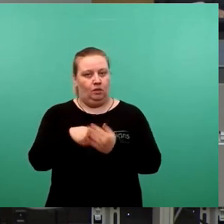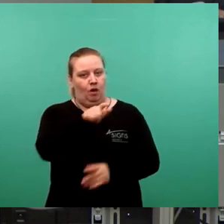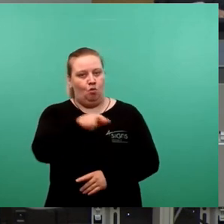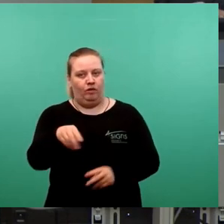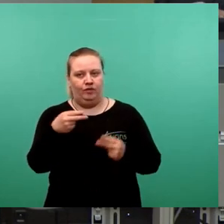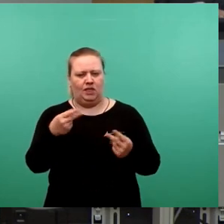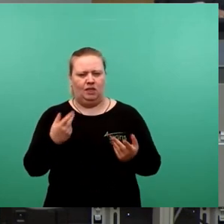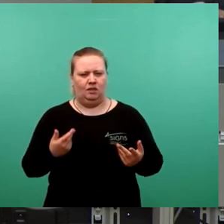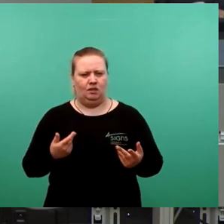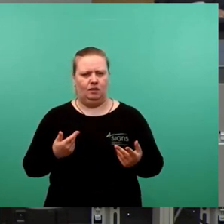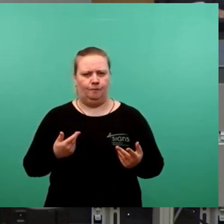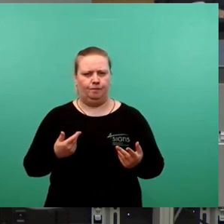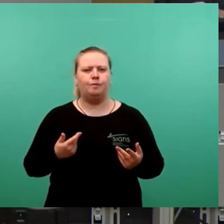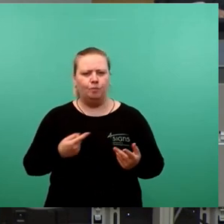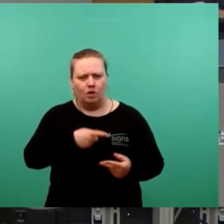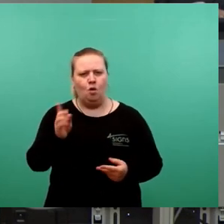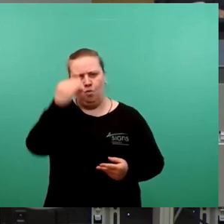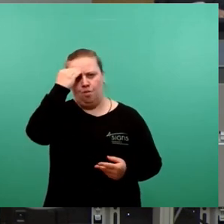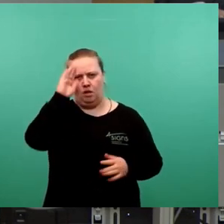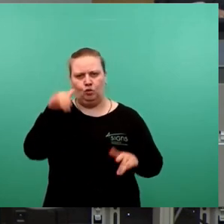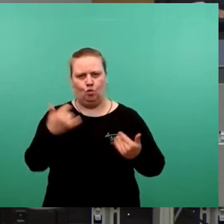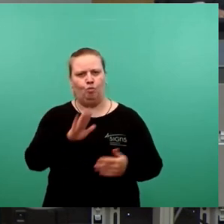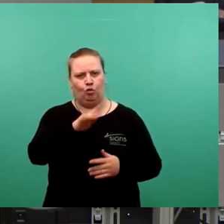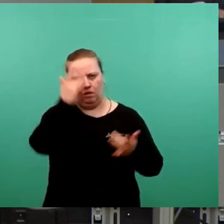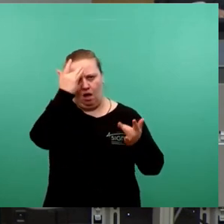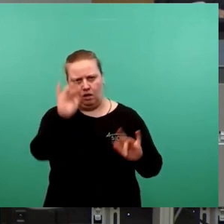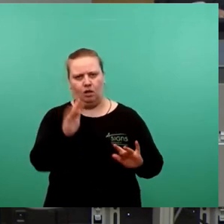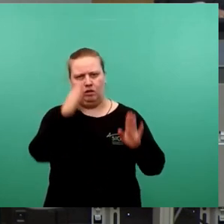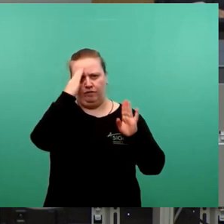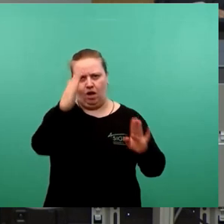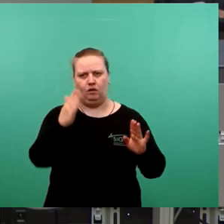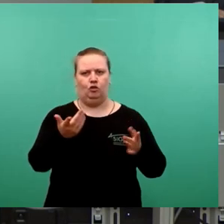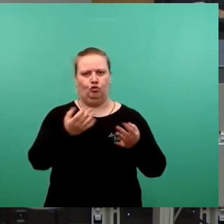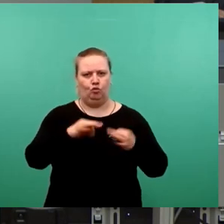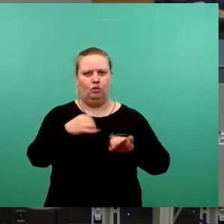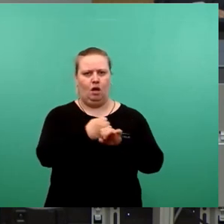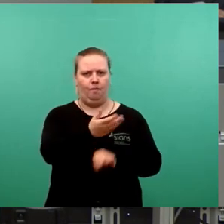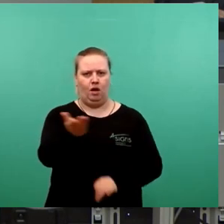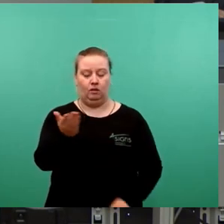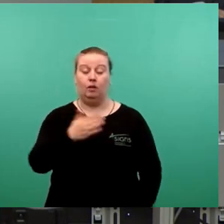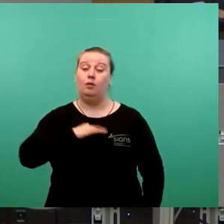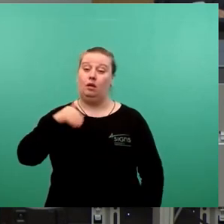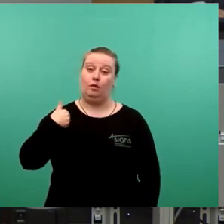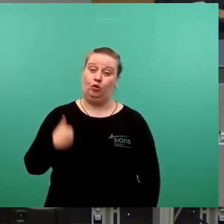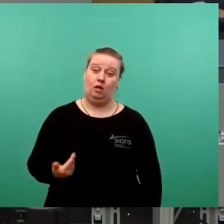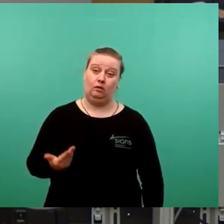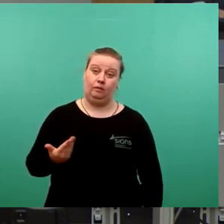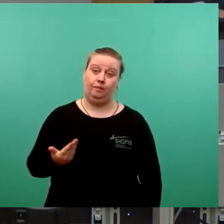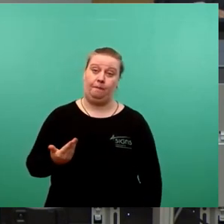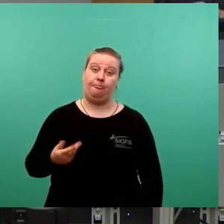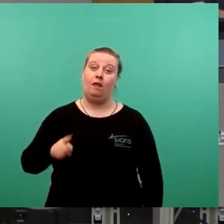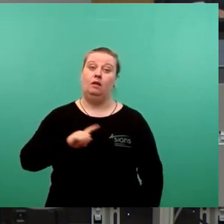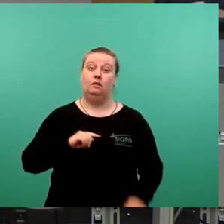Dies werden Sie auch leisten, neben ihrer anerkannt fachlichen Arbeit. Meine Damen und Herren, ich werbe dafür,